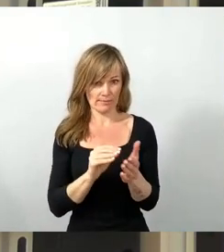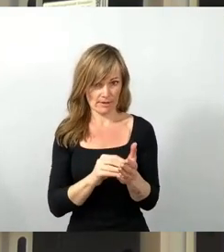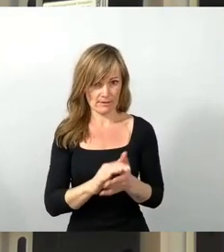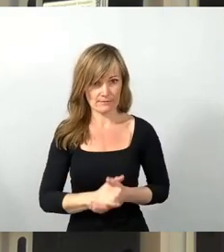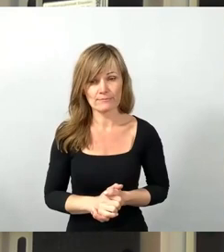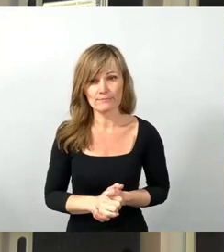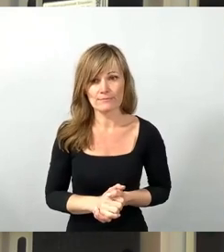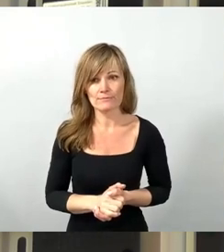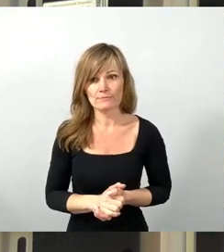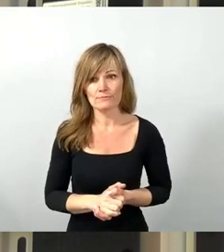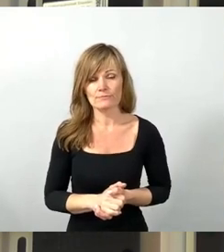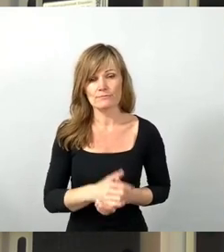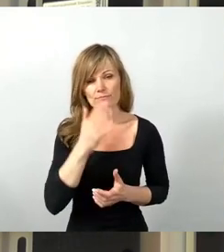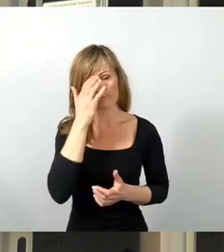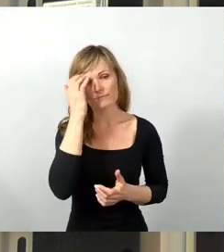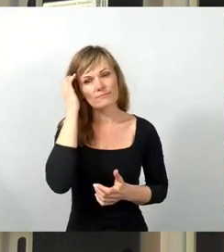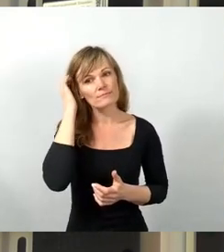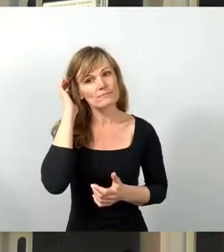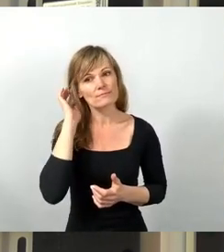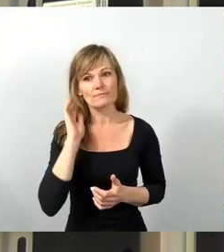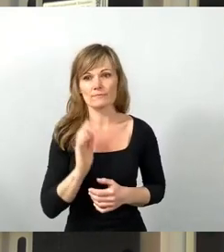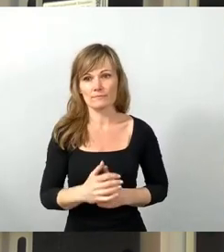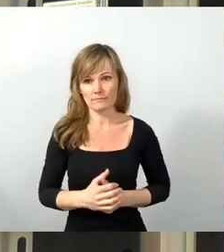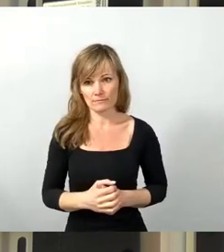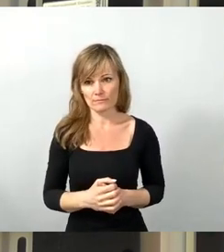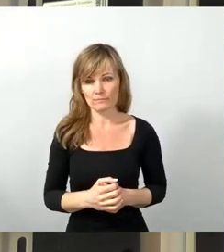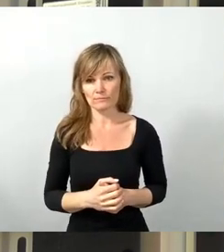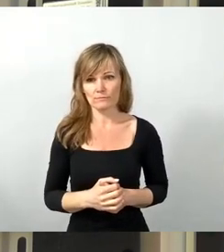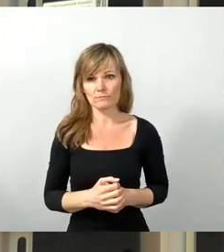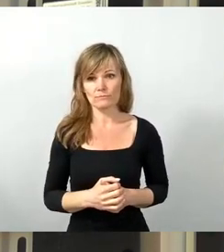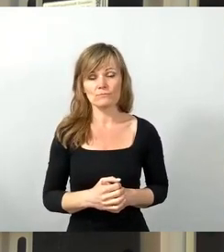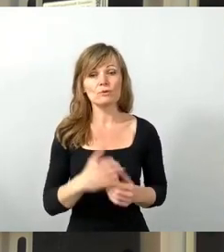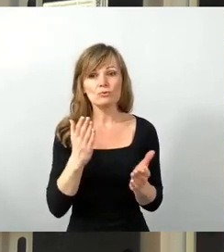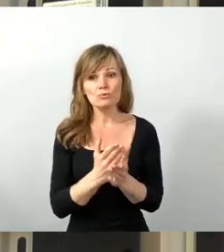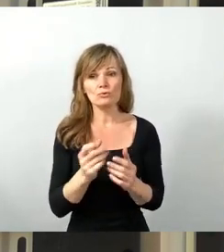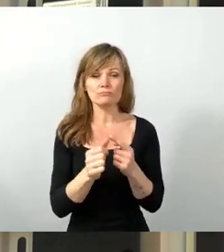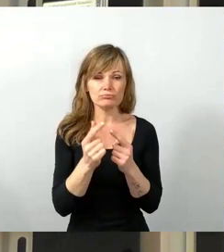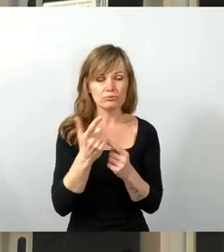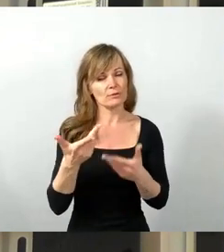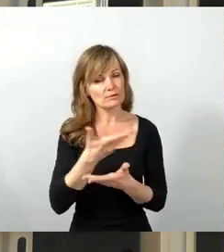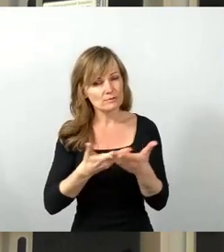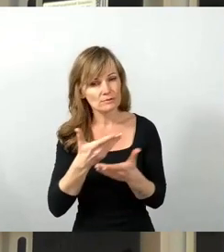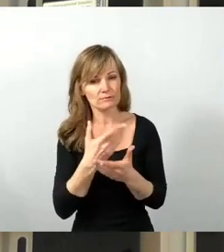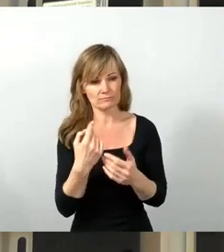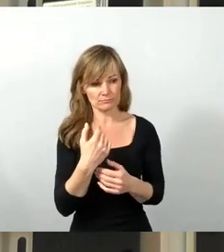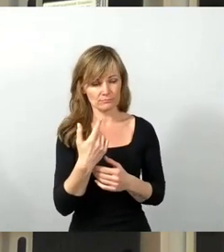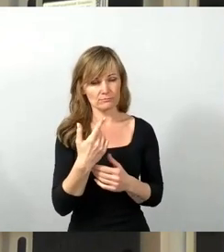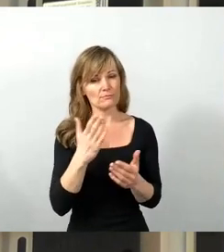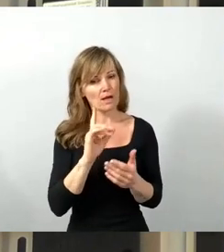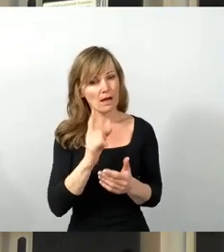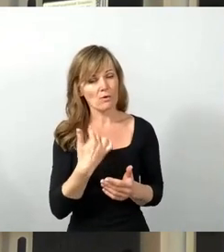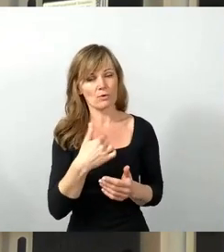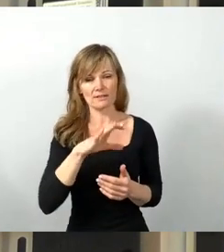Und neben allen Debatten, die jetzt hier schon stattgefunden haben und auch den Worten aus der CDU-Fraktion,